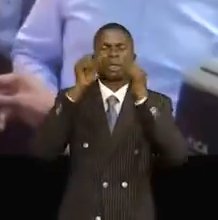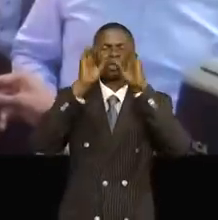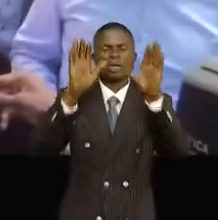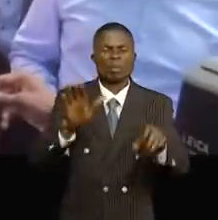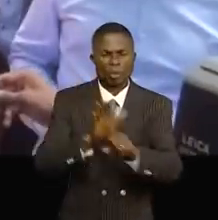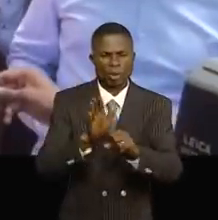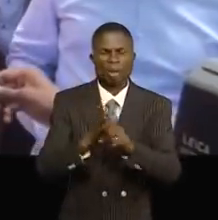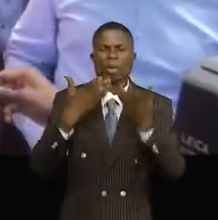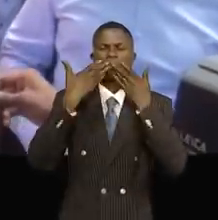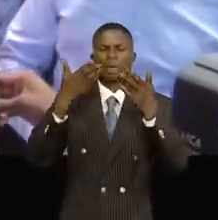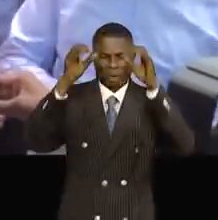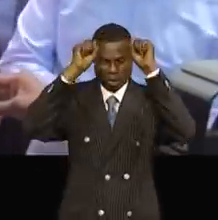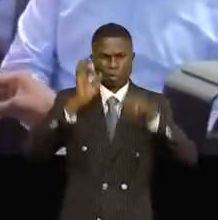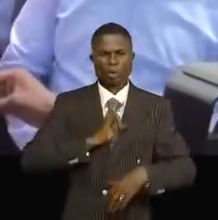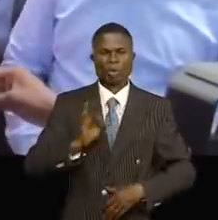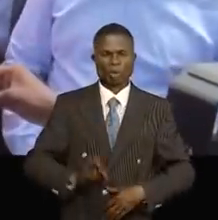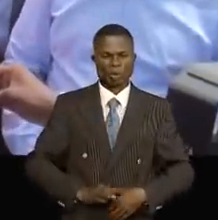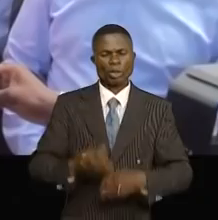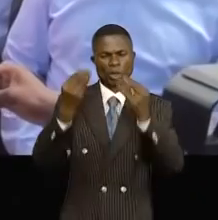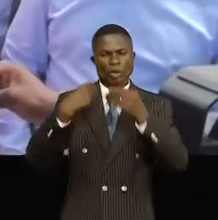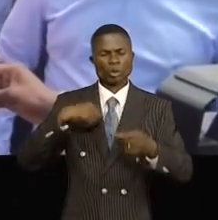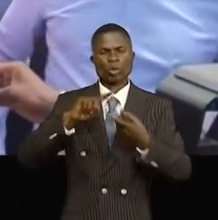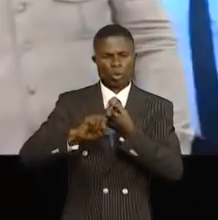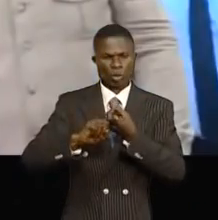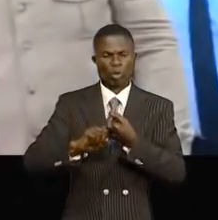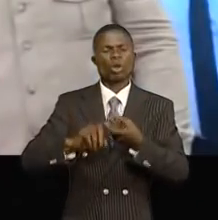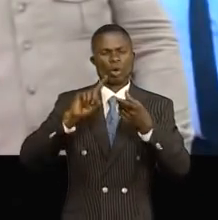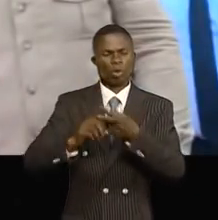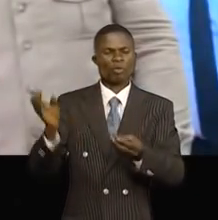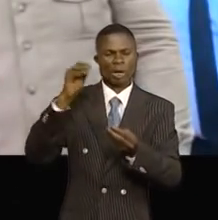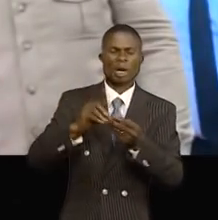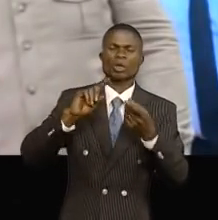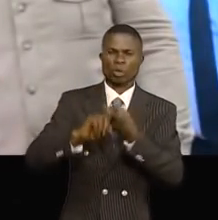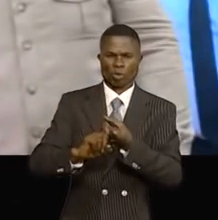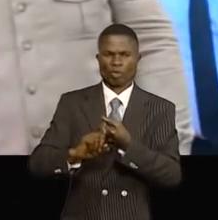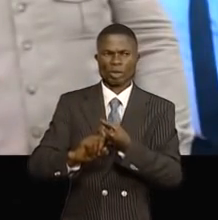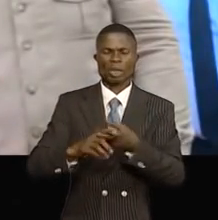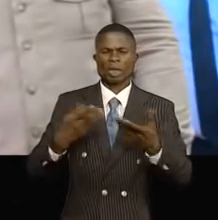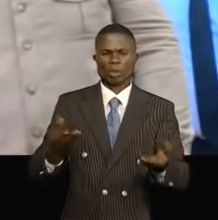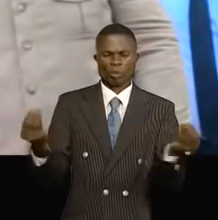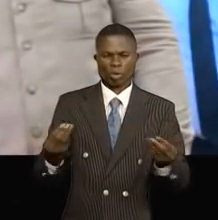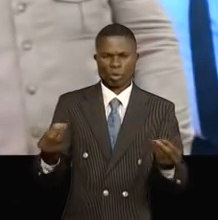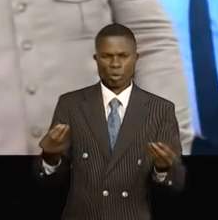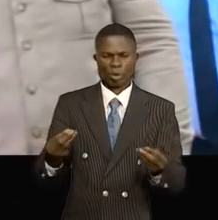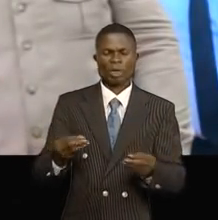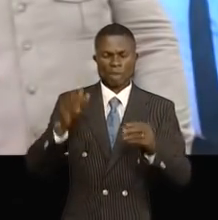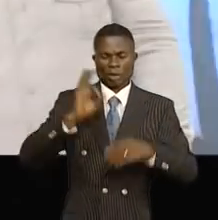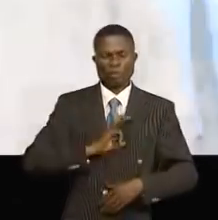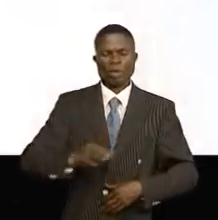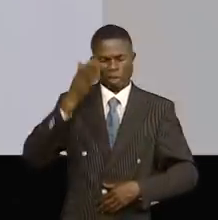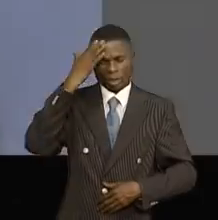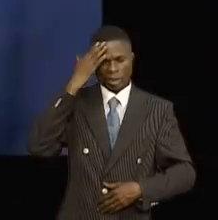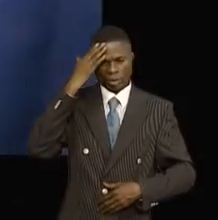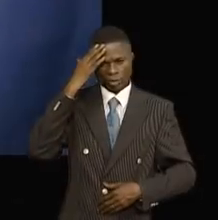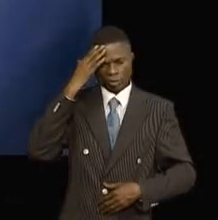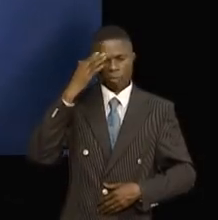Merci au chef de l'État qui nous a fait confiance et qui continue à faire confiance parce qu'il connaît bien la problématique du